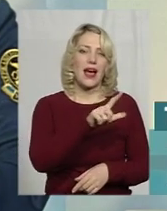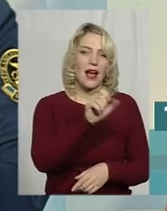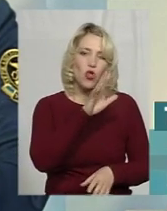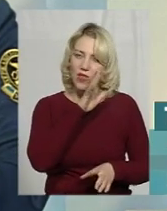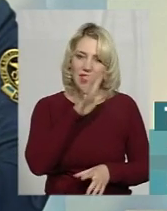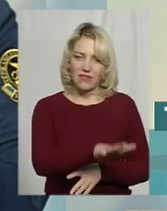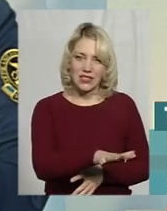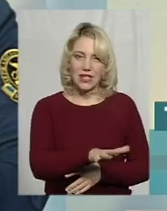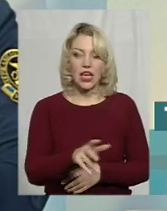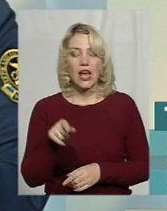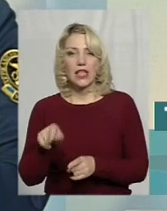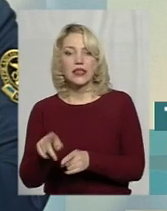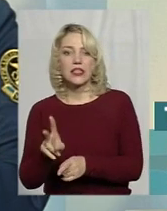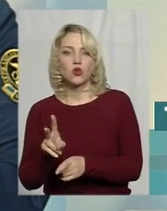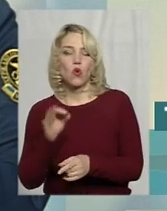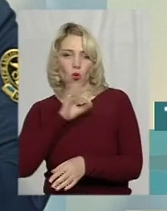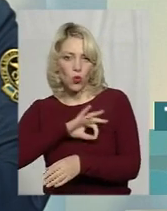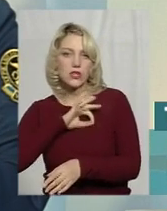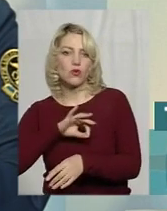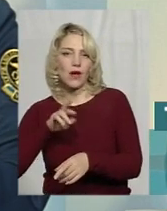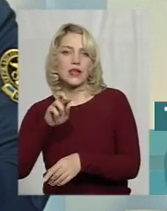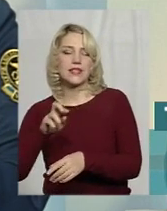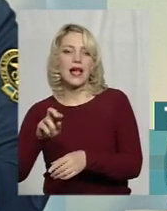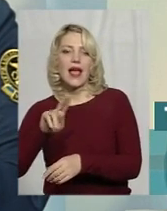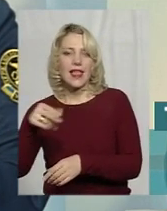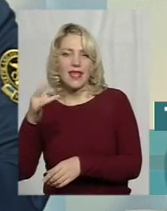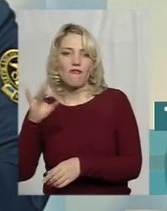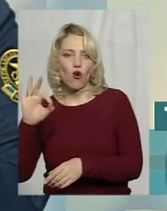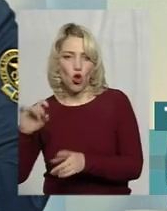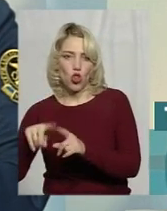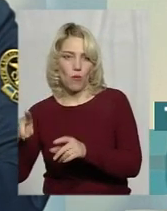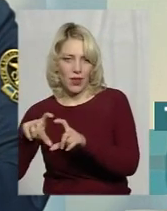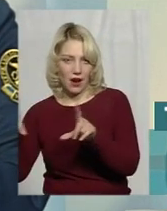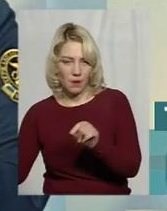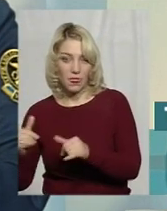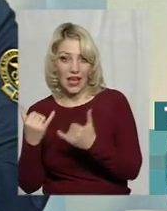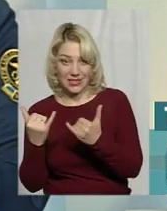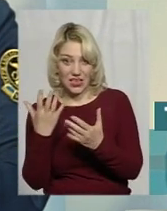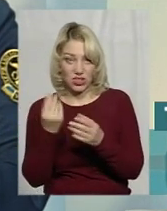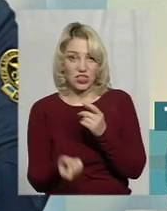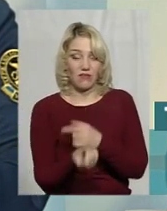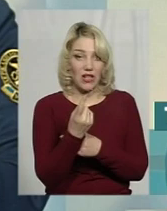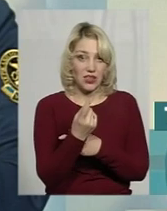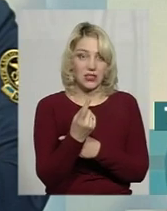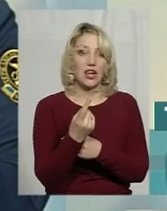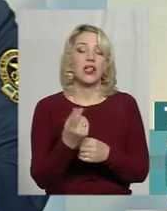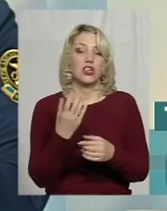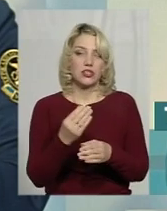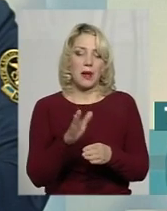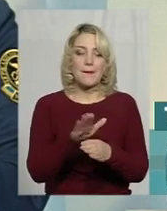і ті, хто користувався такими транспортом. На сьогоднішній день з'являється ще одна категорія людей між